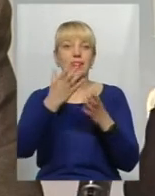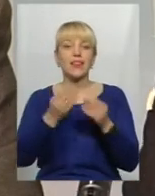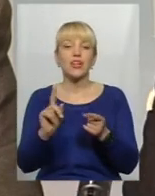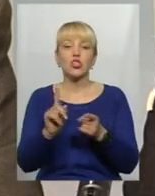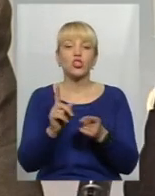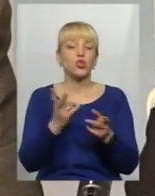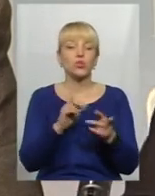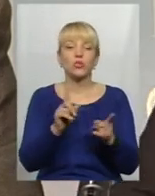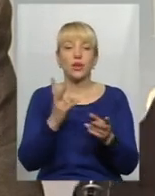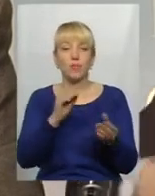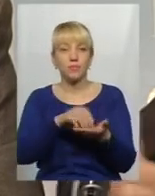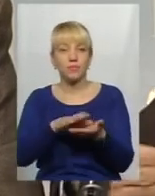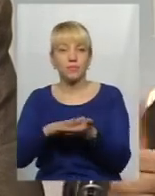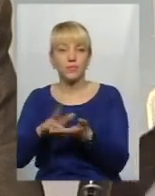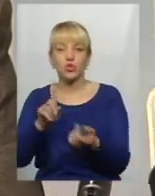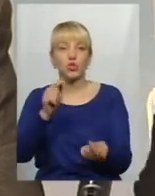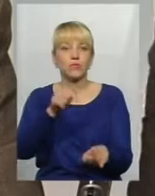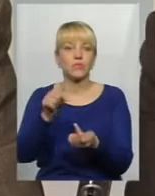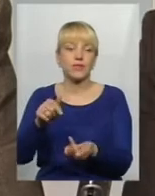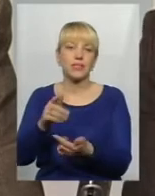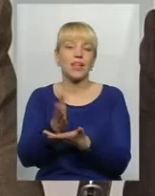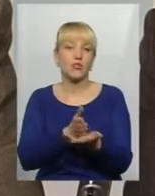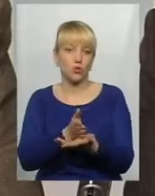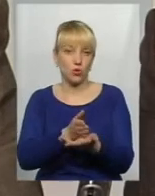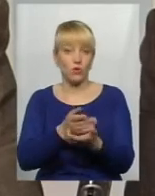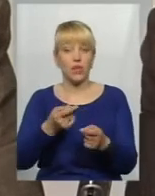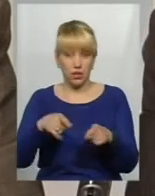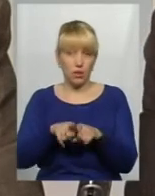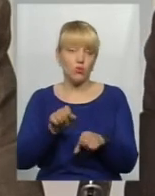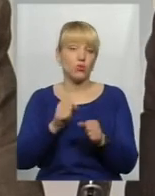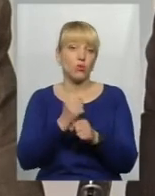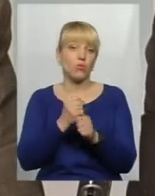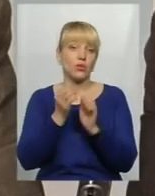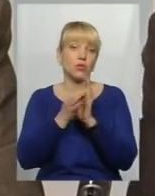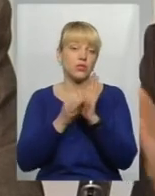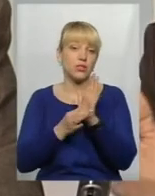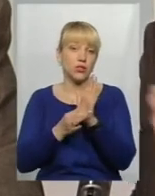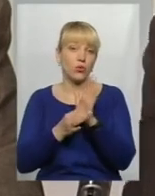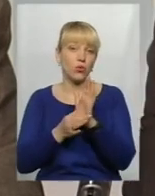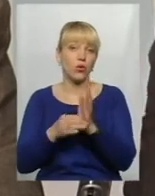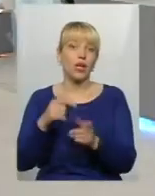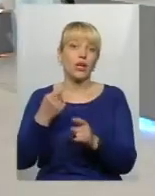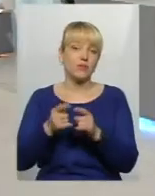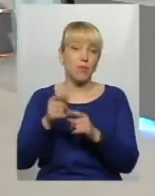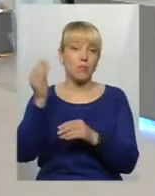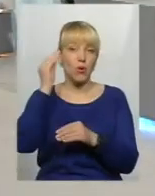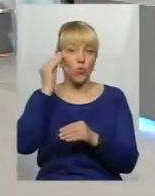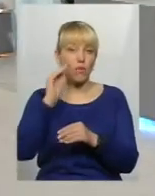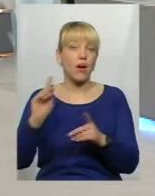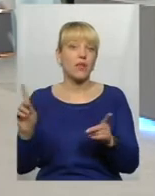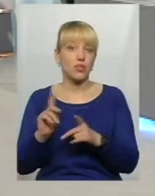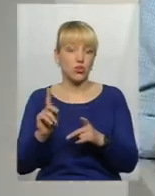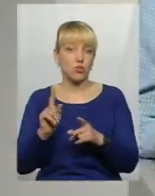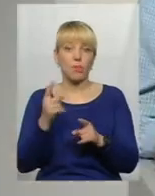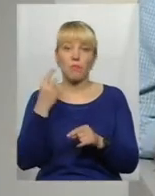заслуговує, розумієте? В такому сенсі можна вже і оцінку робити. І з цих міркувань якраз те, що зараз найперше